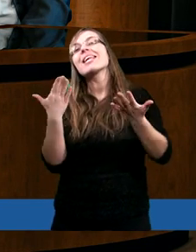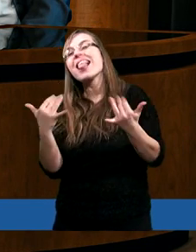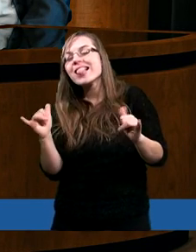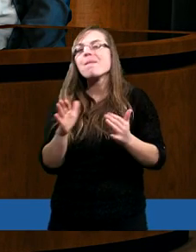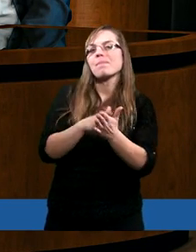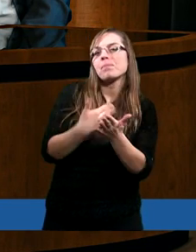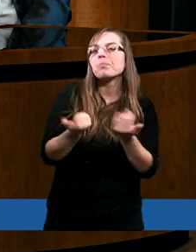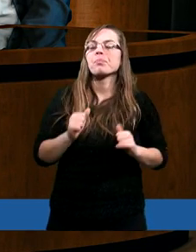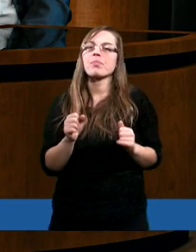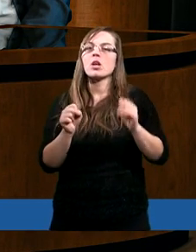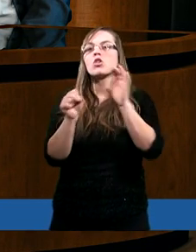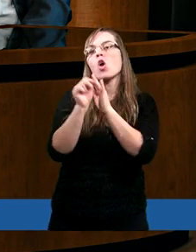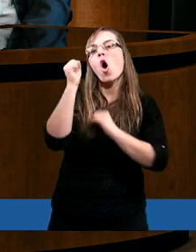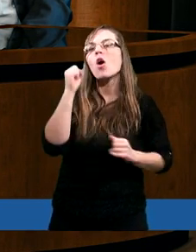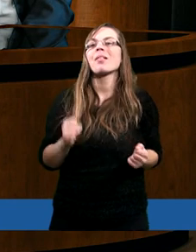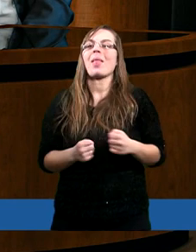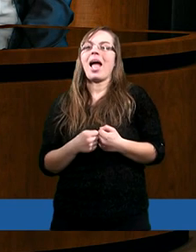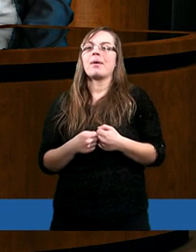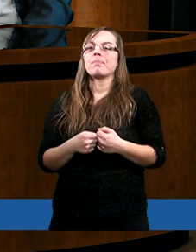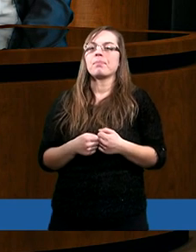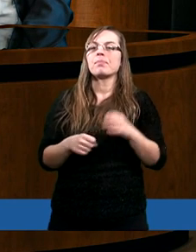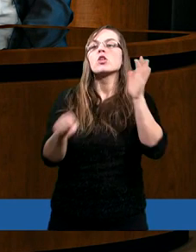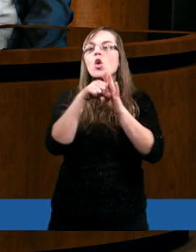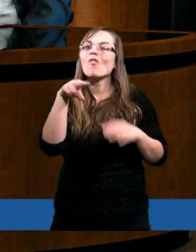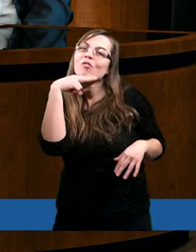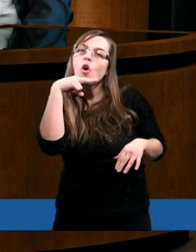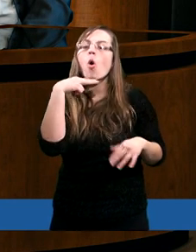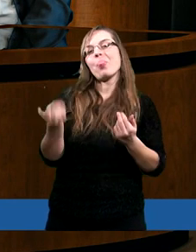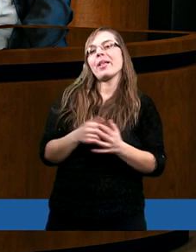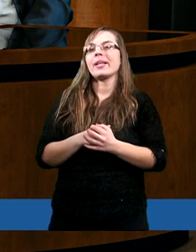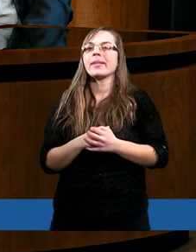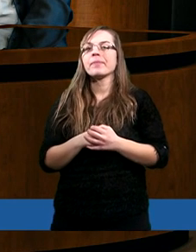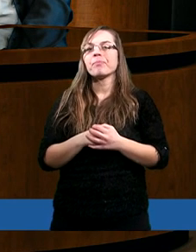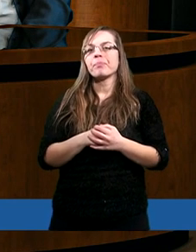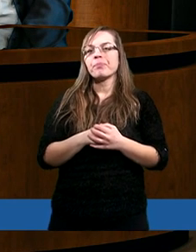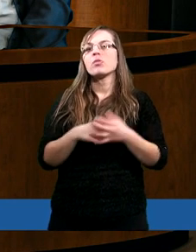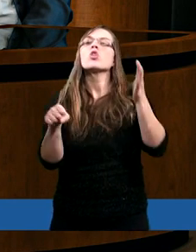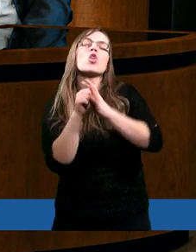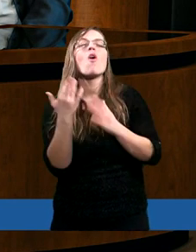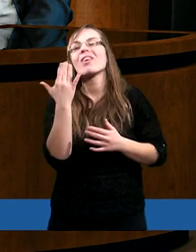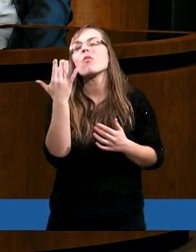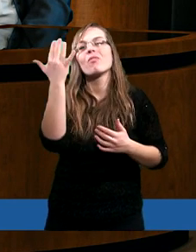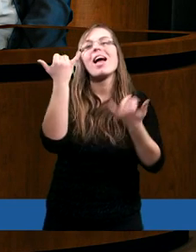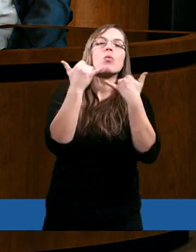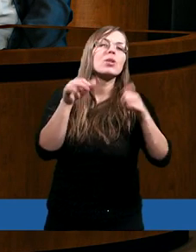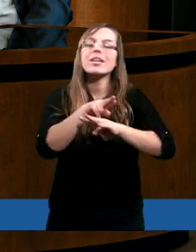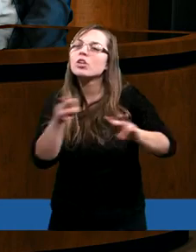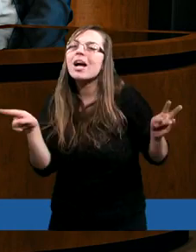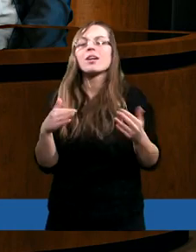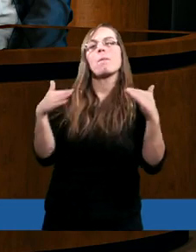do ognia, do wody i do wielu innych rzeczy.